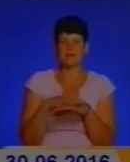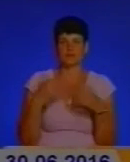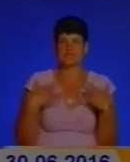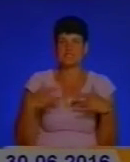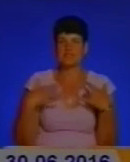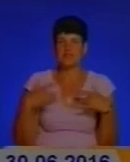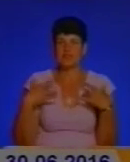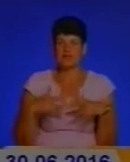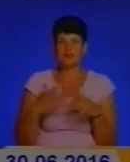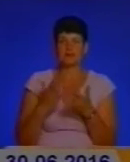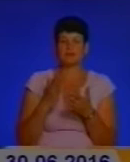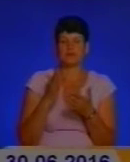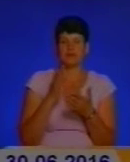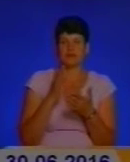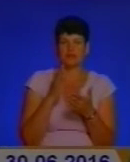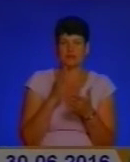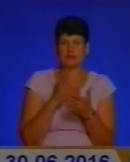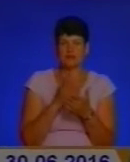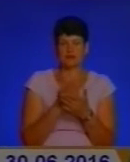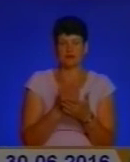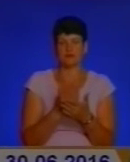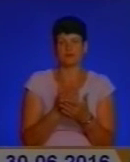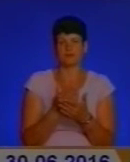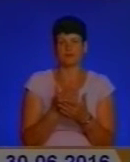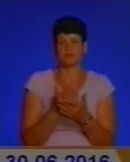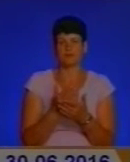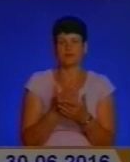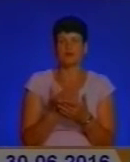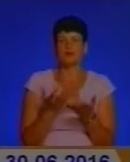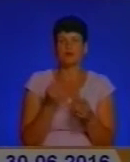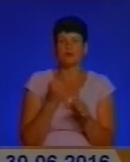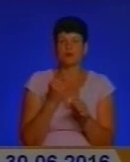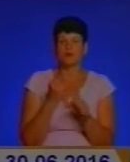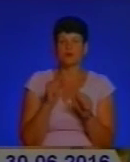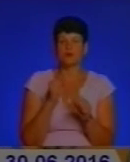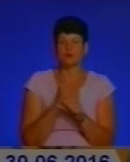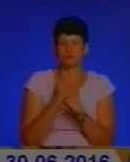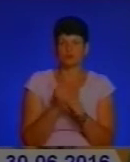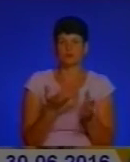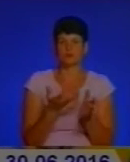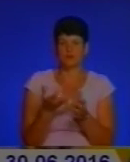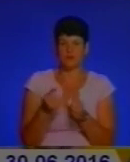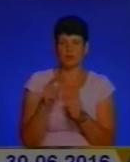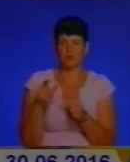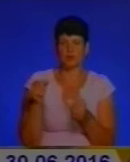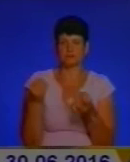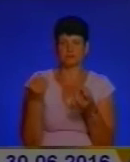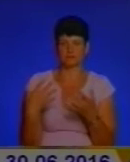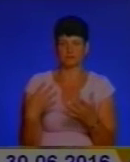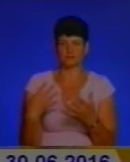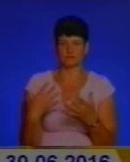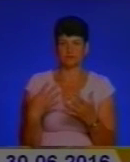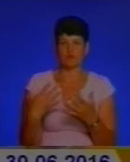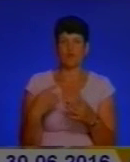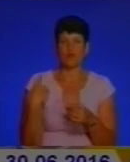є попит роботодавців на працівників. Навантаження на одне робоче місце по області становить